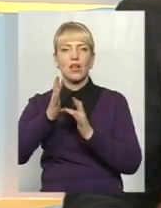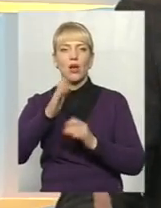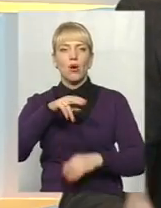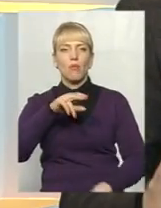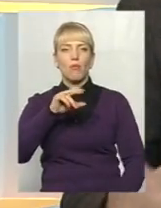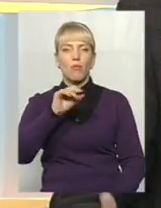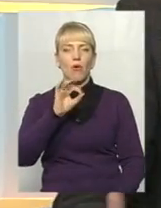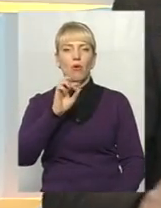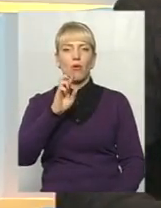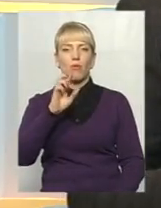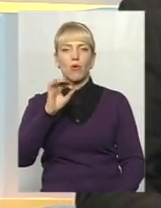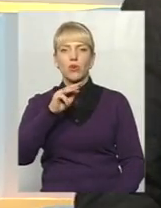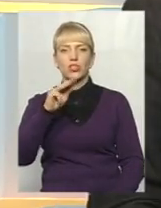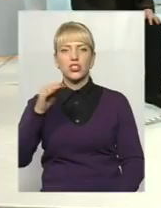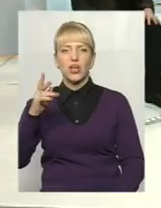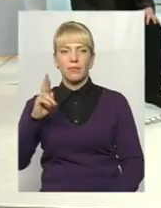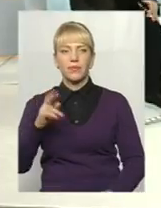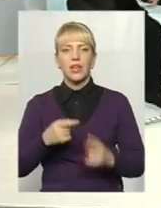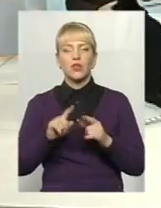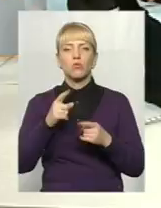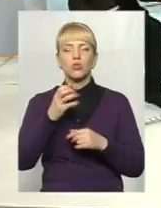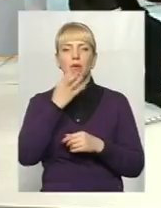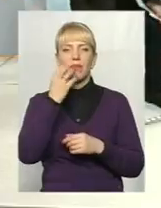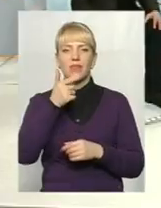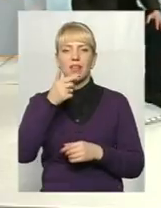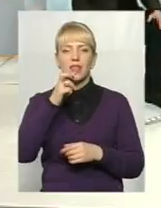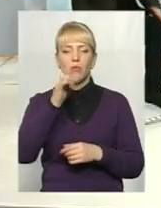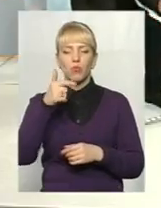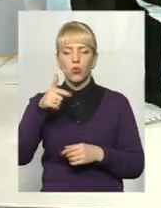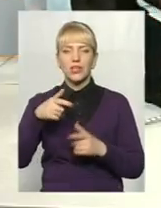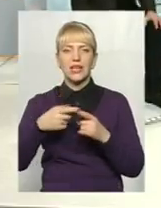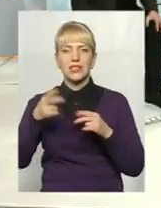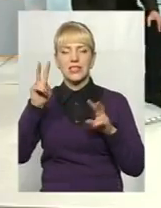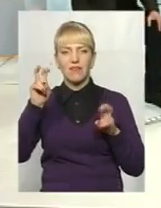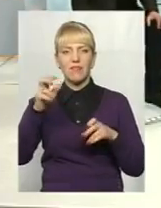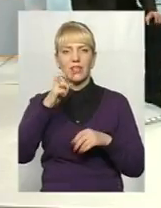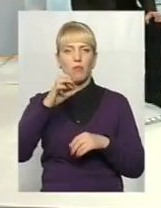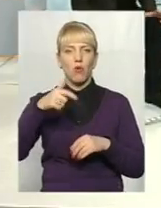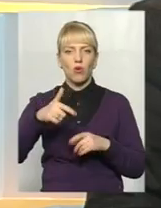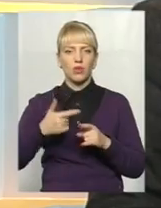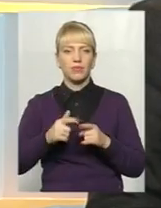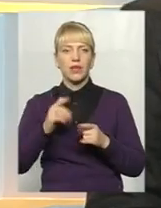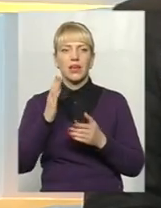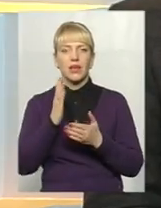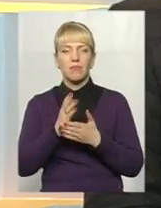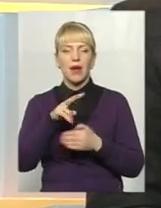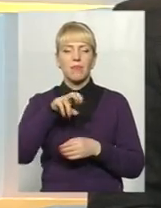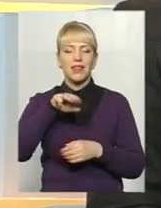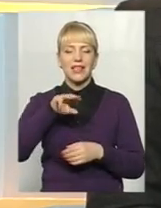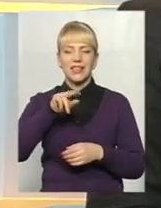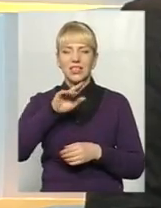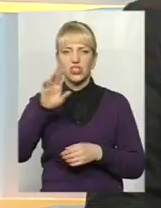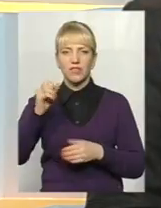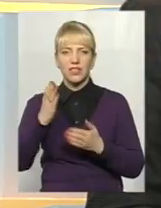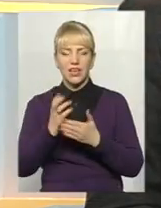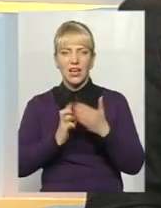що річка Південний Бух, раніше, Бог називалася, і ми маємо в Витичеві храм, сантуарі матки Боскої, Датичовської, маємо в